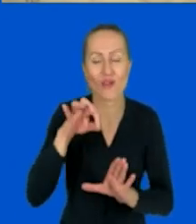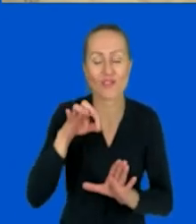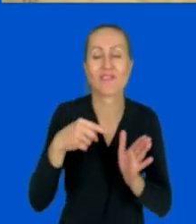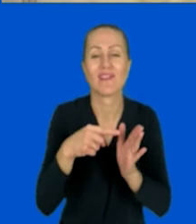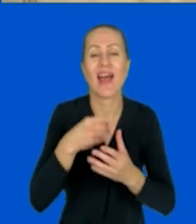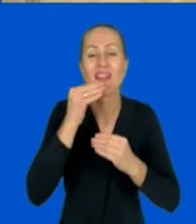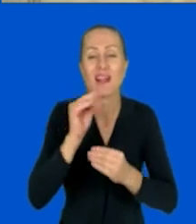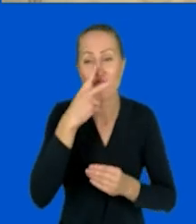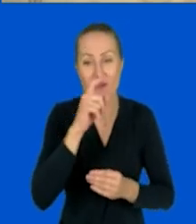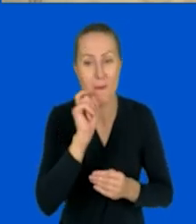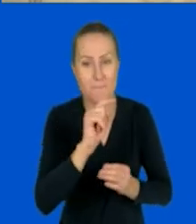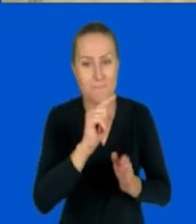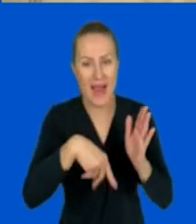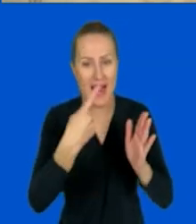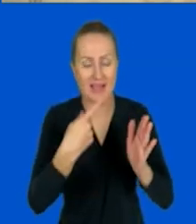po prostu kręcić.